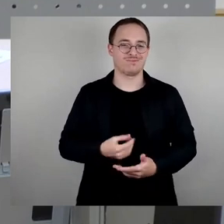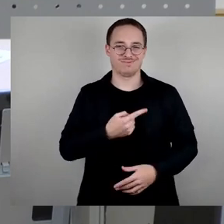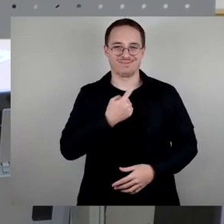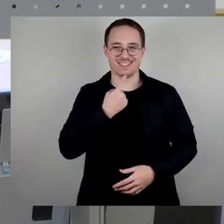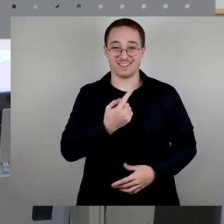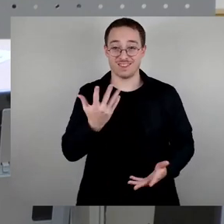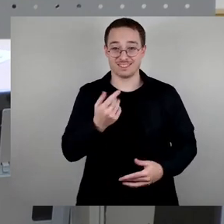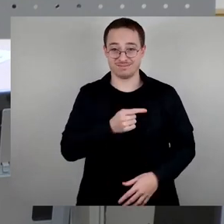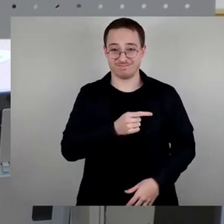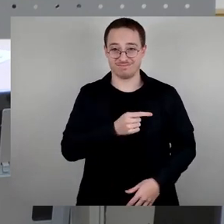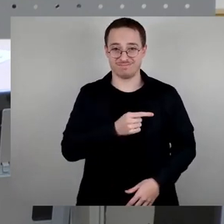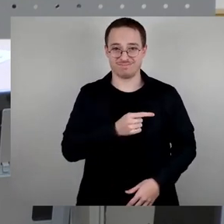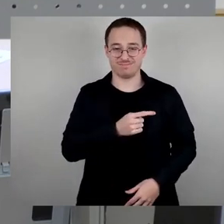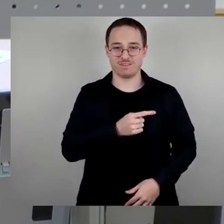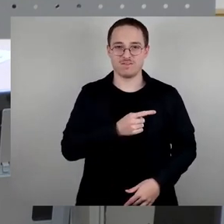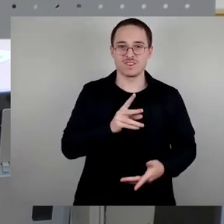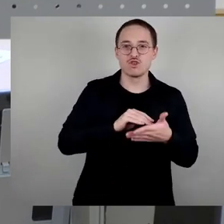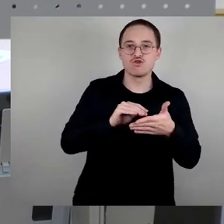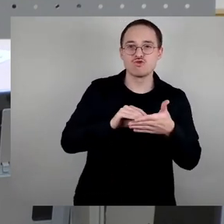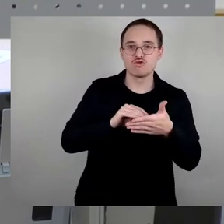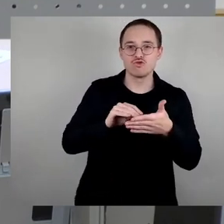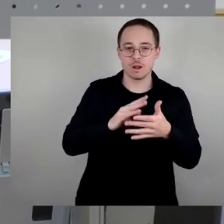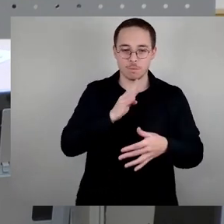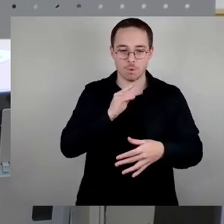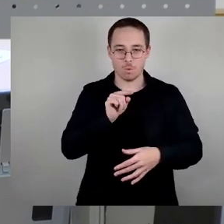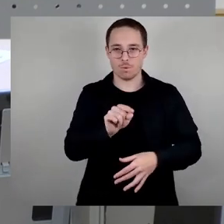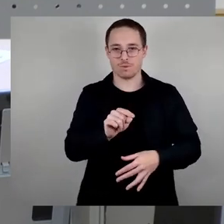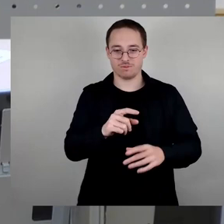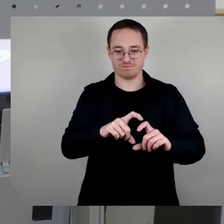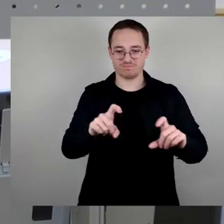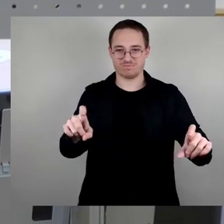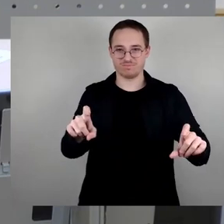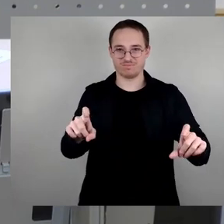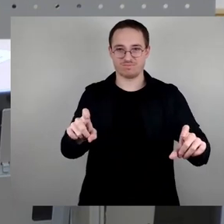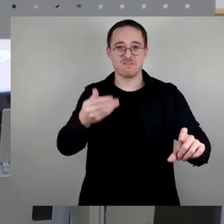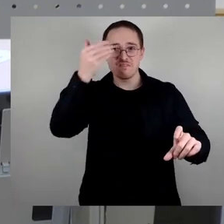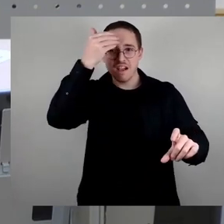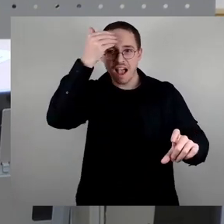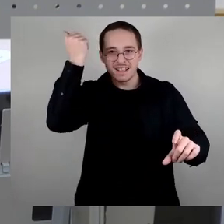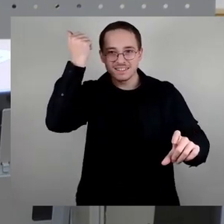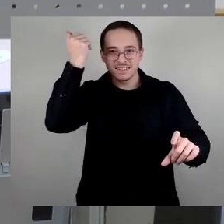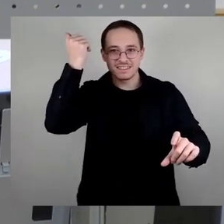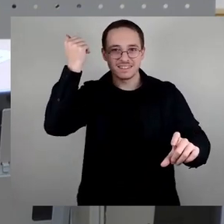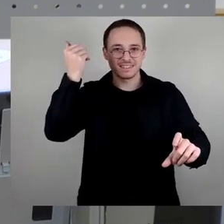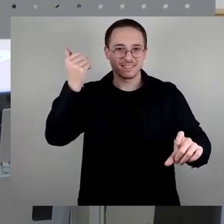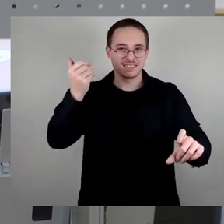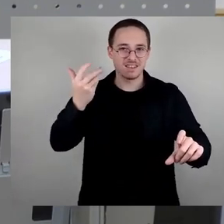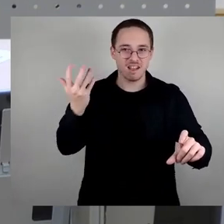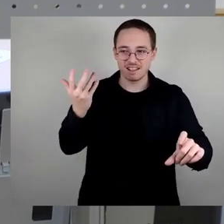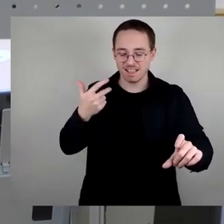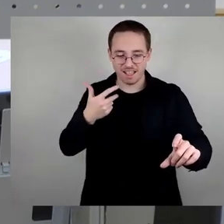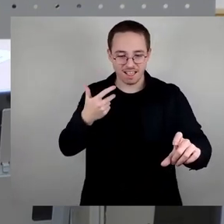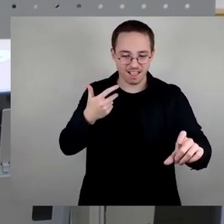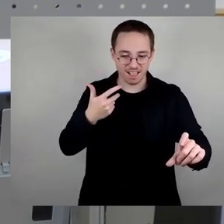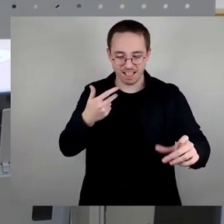Spruch hier irgendwo wieder niederzulegen. Da steht einfach nicht drin. Das heißt, wenn jemand auf der Straße diesen Antrag in die Hand bekommt, schlecht gemacht, wie er